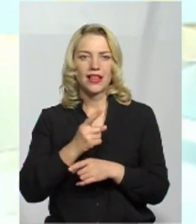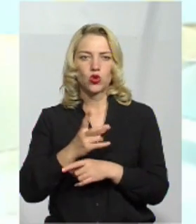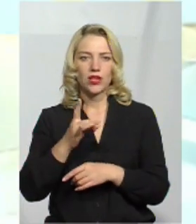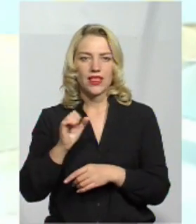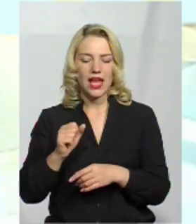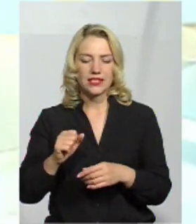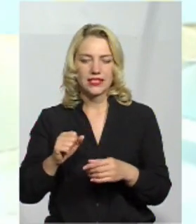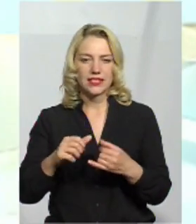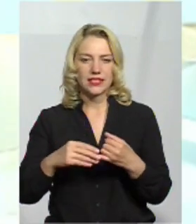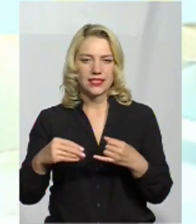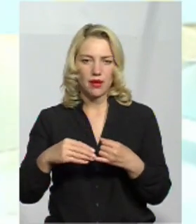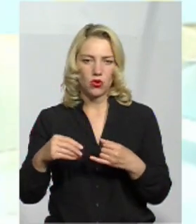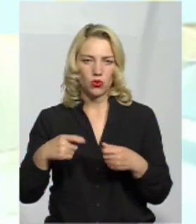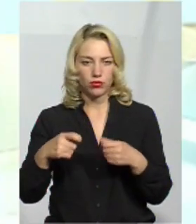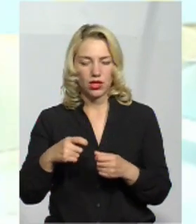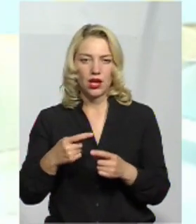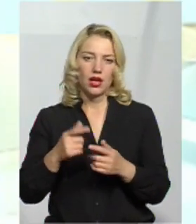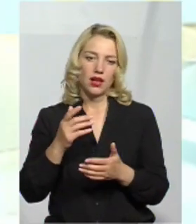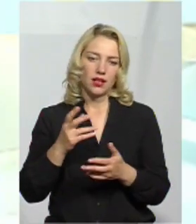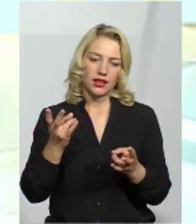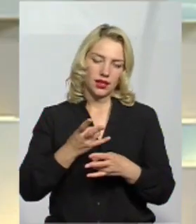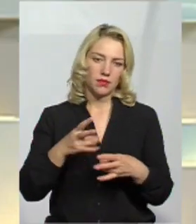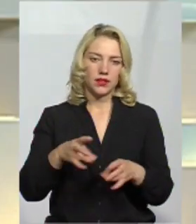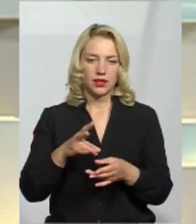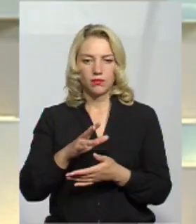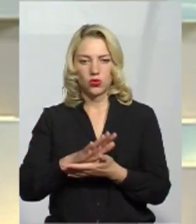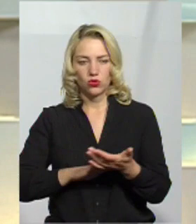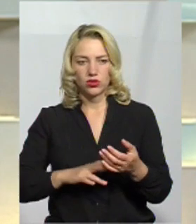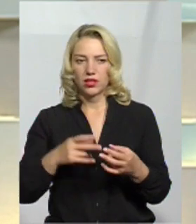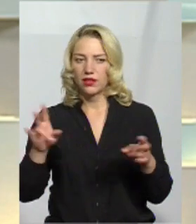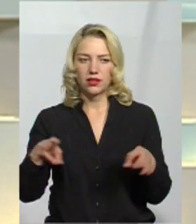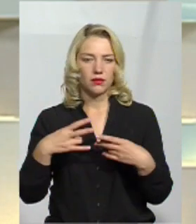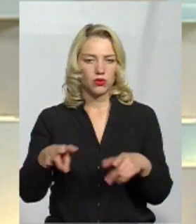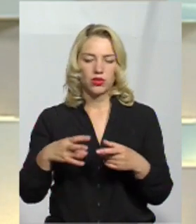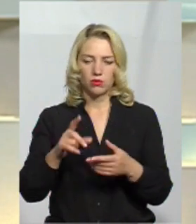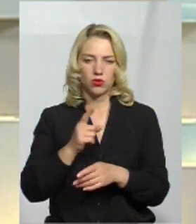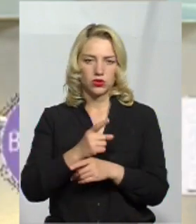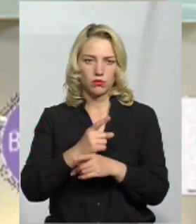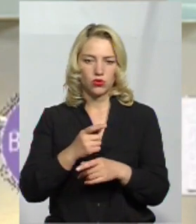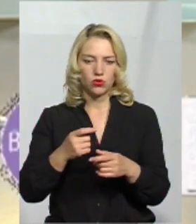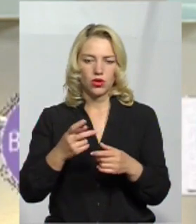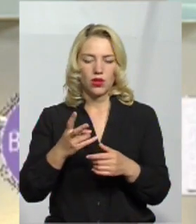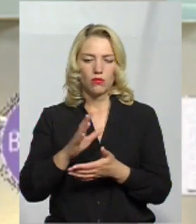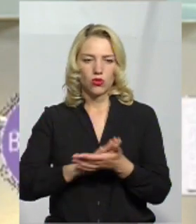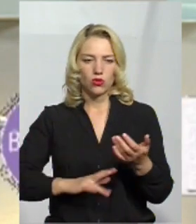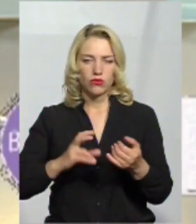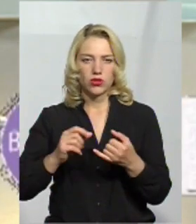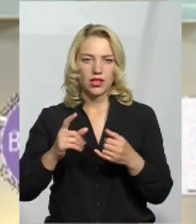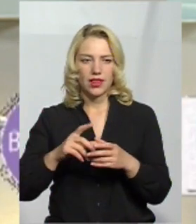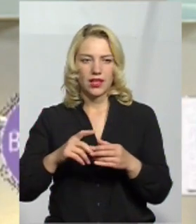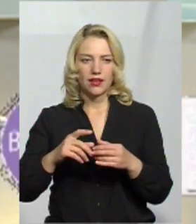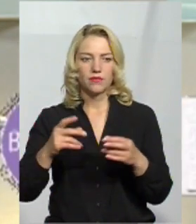Як ви вважаєте, варто його продовжувати? Та не варто? Що взагалі? Однозначно, не варто продовжувати мораторій. Бо тому що,